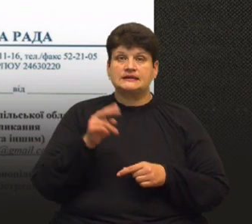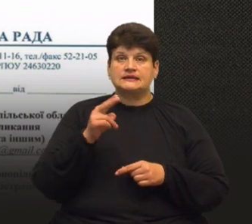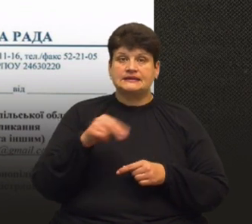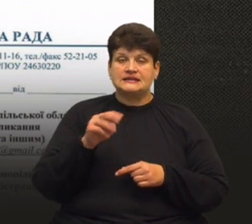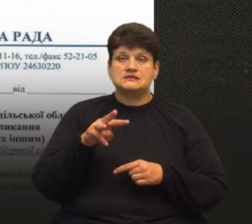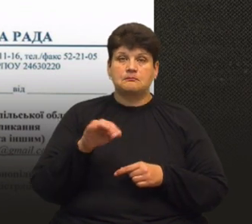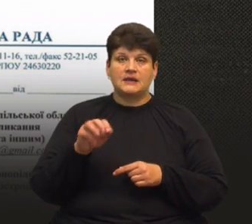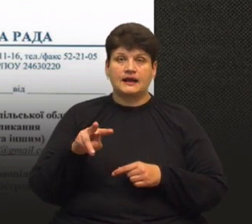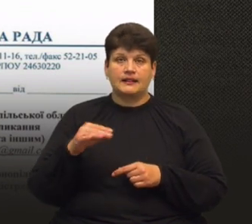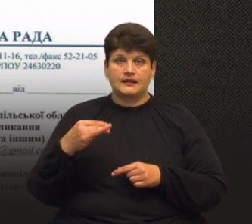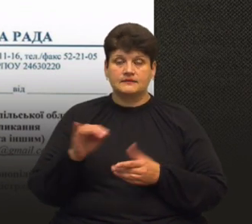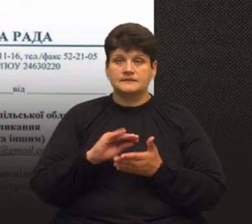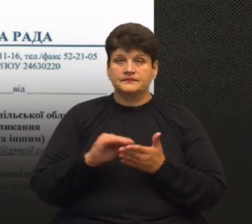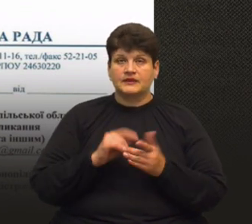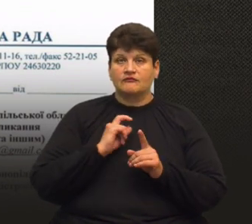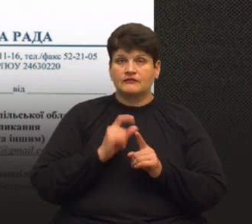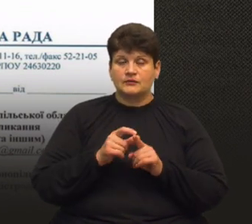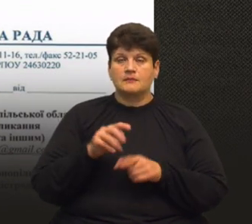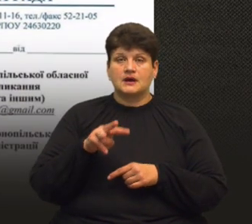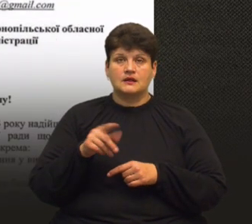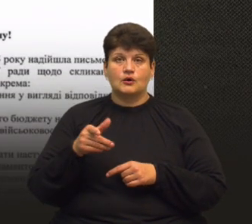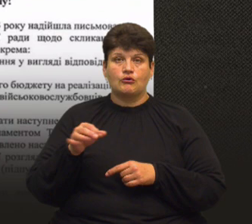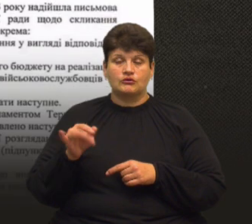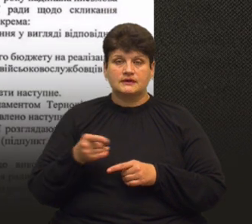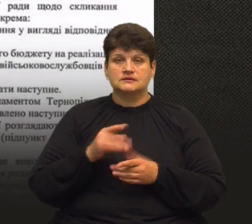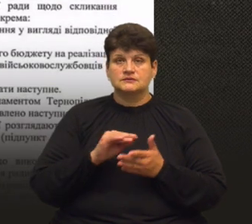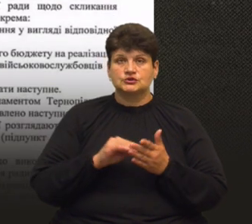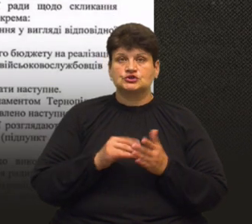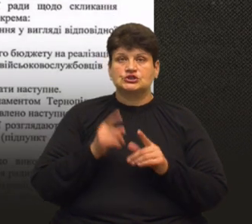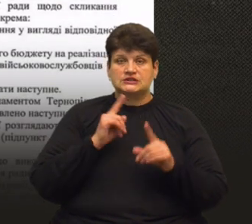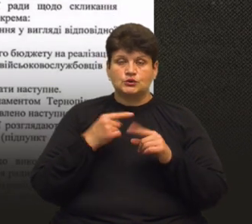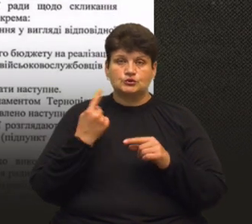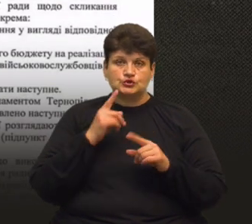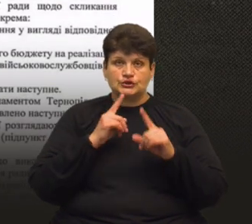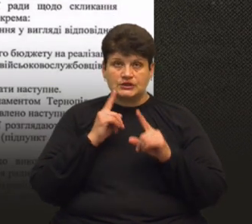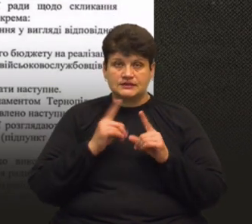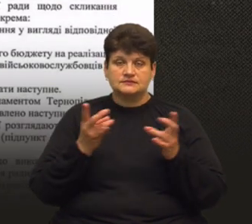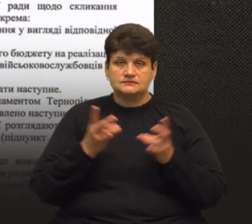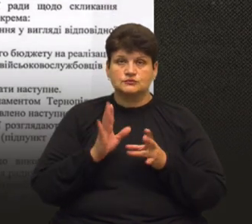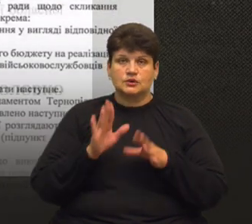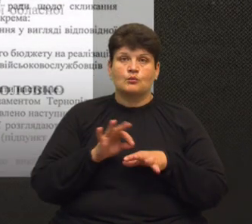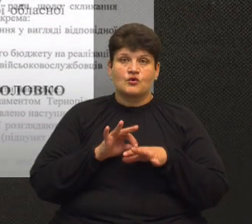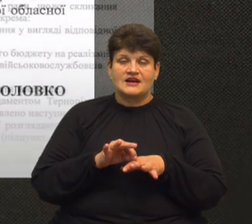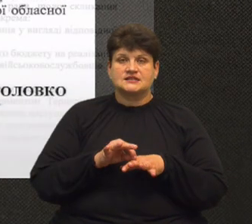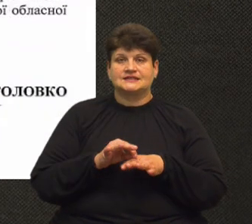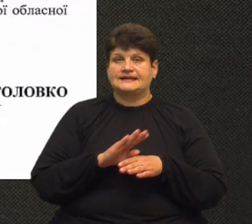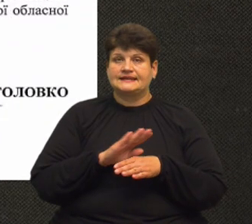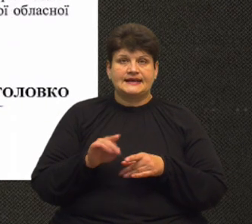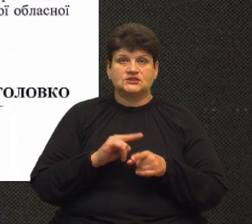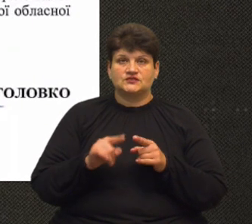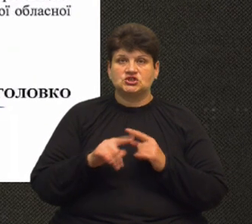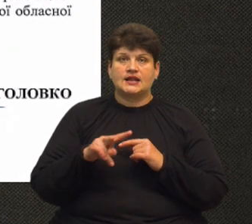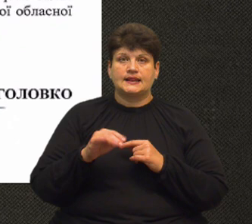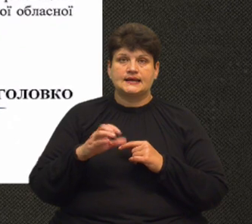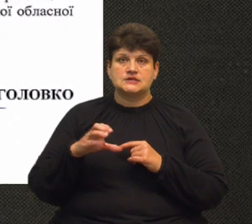Він опублікував відповідь Михайла Головка, в якій йдеться, що сесію облради заплановано провести не раніше листопада цього року. Окрім цього, голова